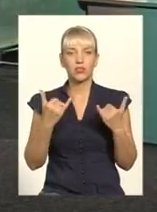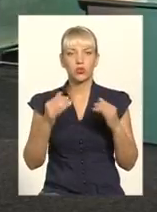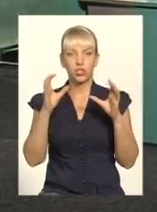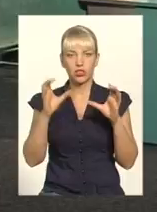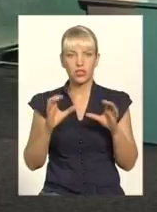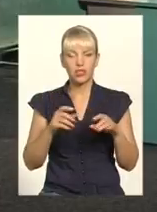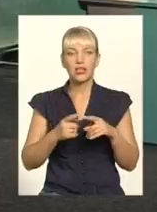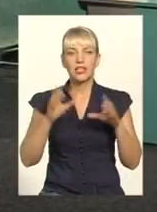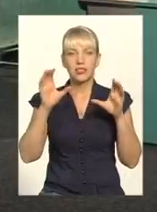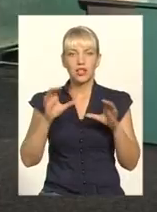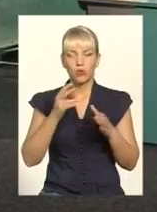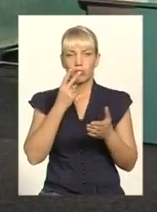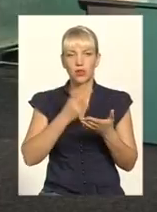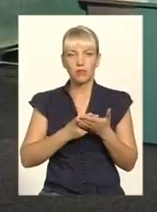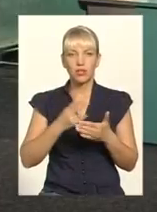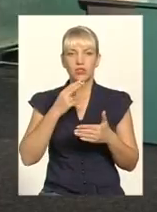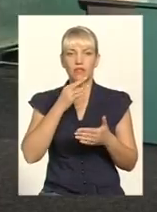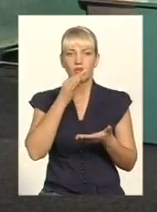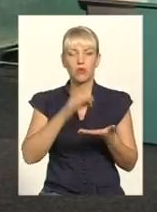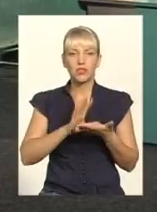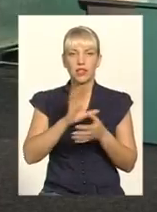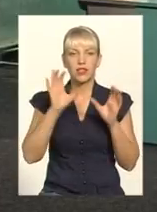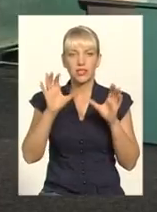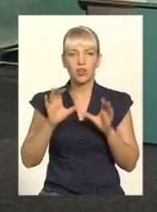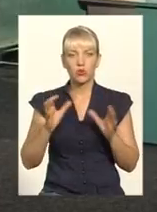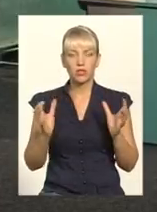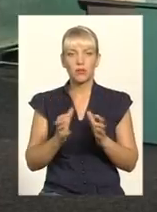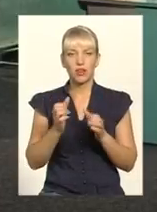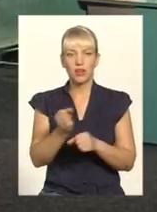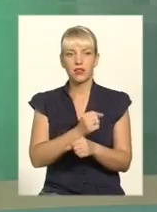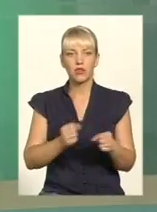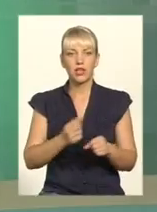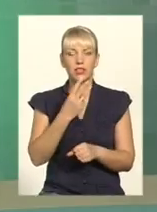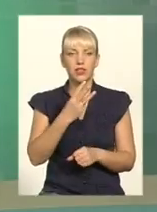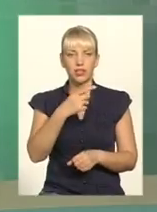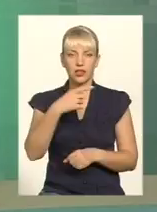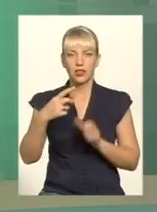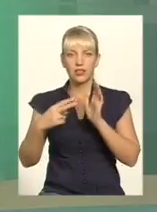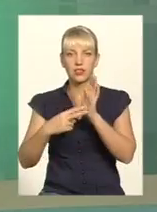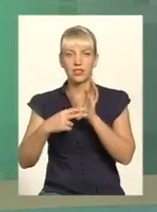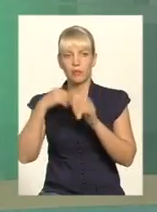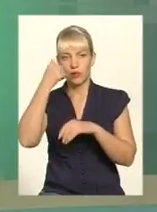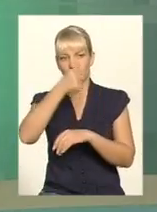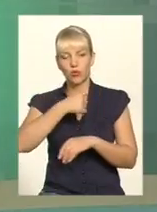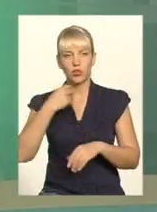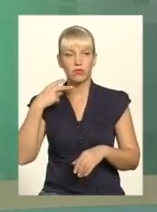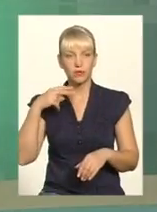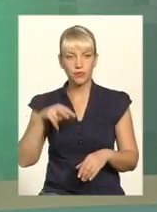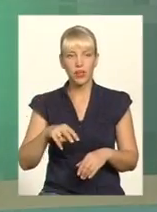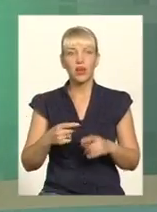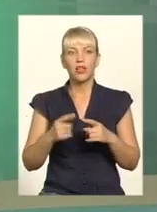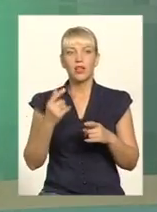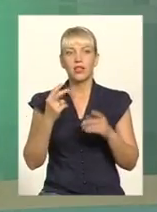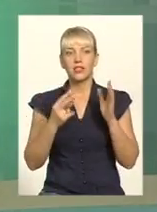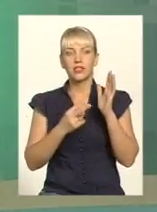законно передбачено відповідальність за незаконне зберігання зброї від 3 до 7 років позбавлення волі. Так, десь більше 80